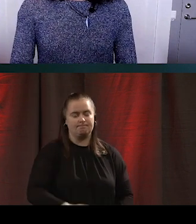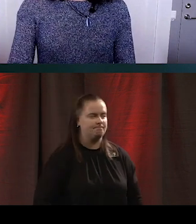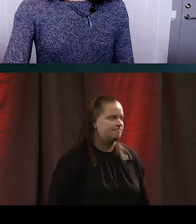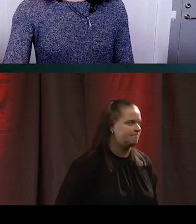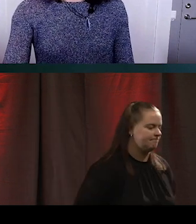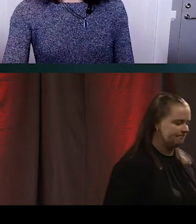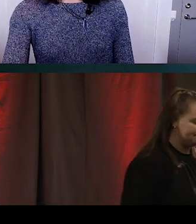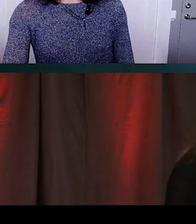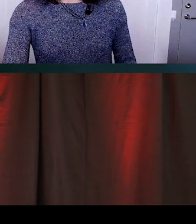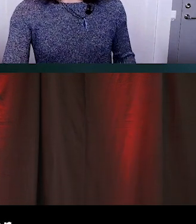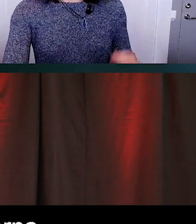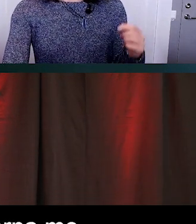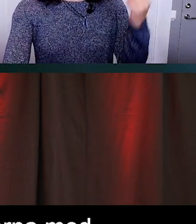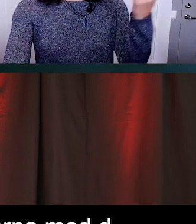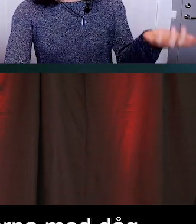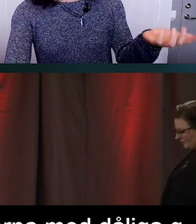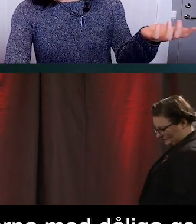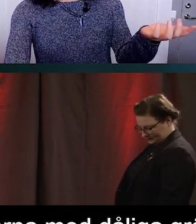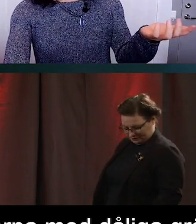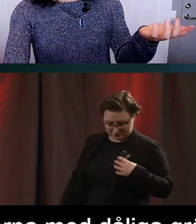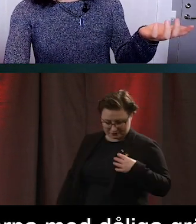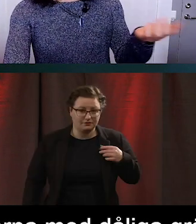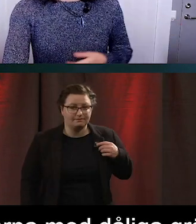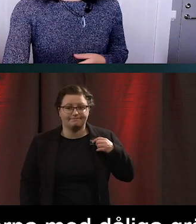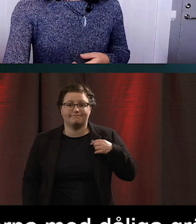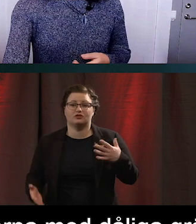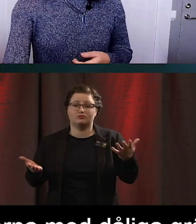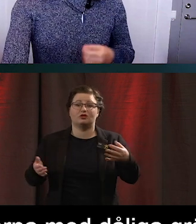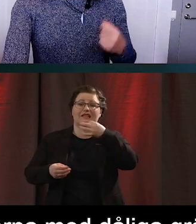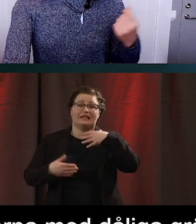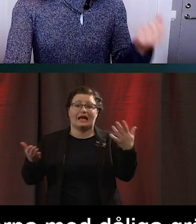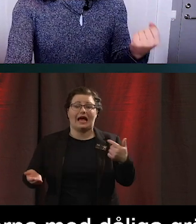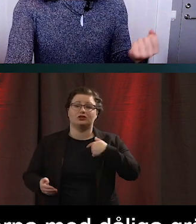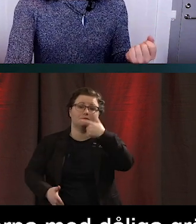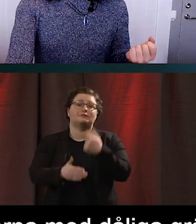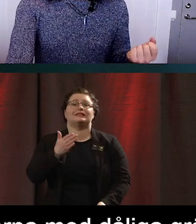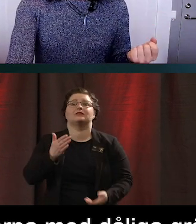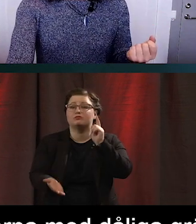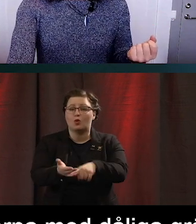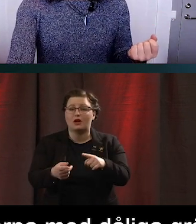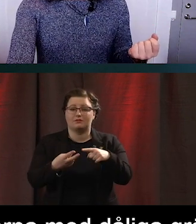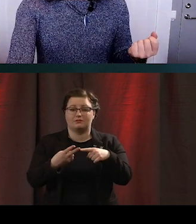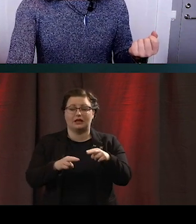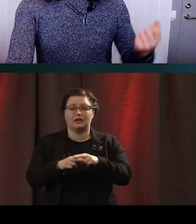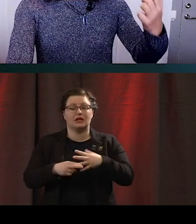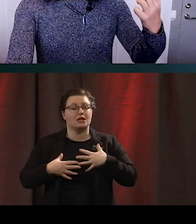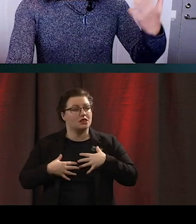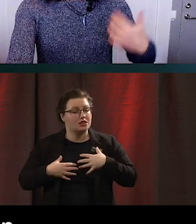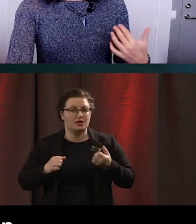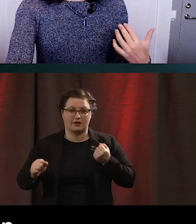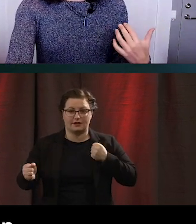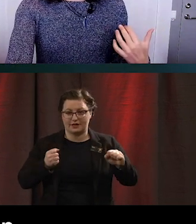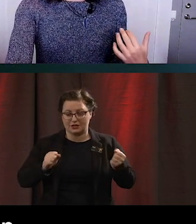Så riskerna med dåliga gränssnitt är att man misslyckas med att uppnå sitt mål, känner de här känslorna som gör att